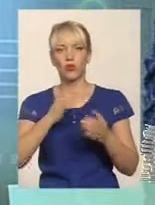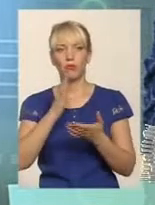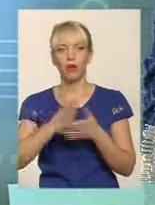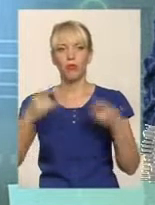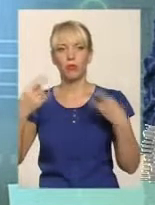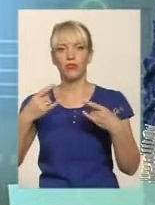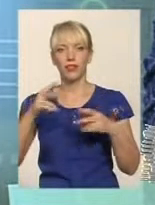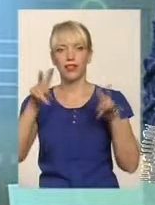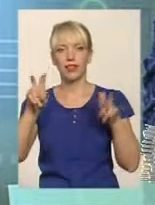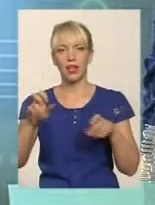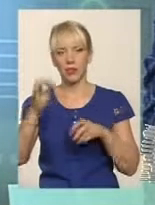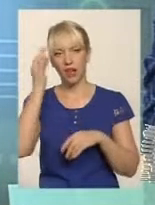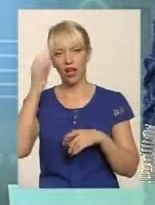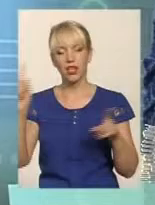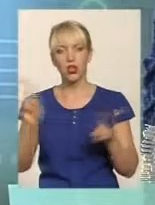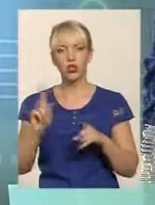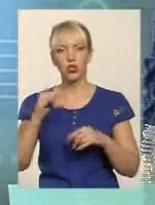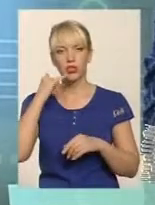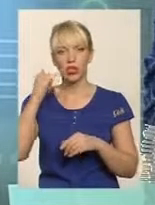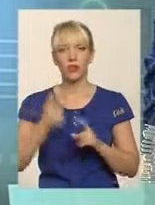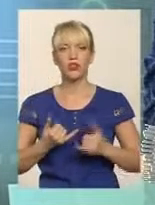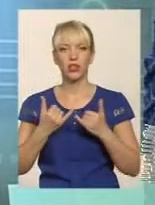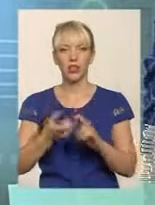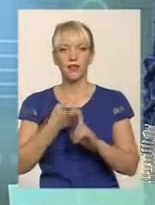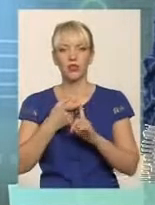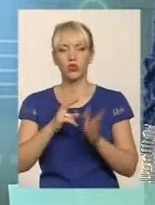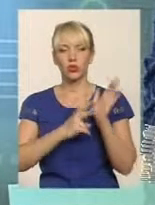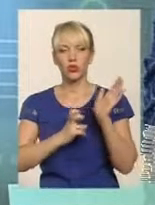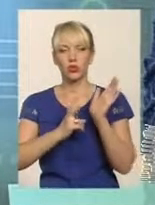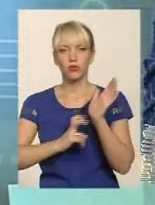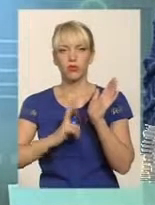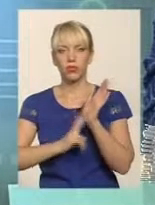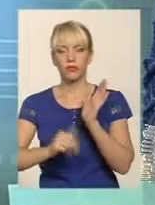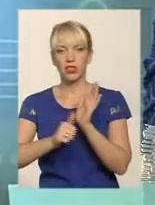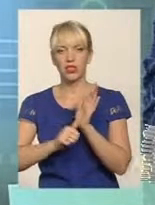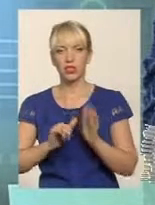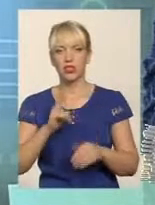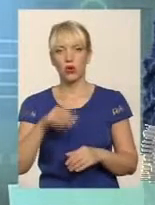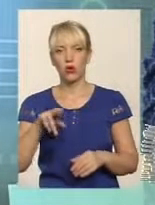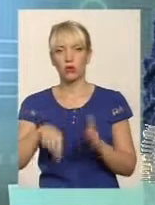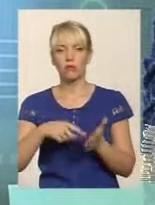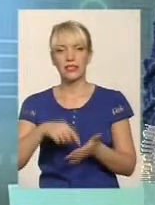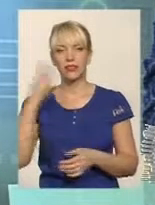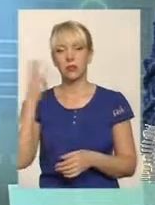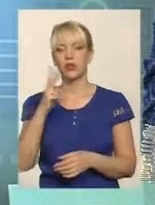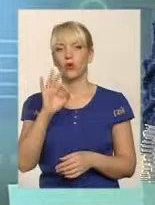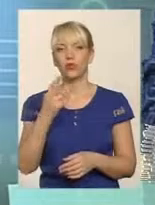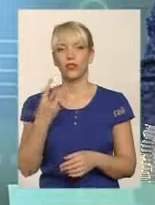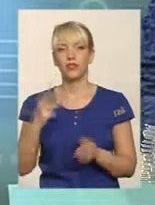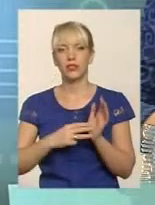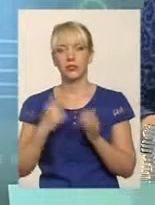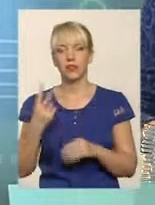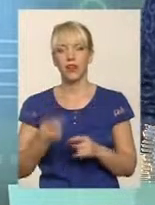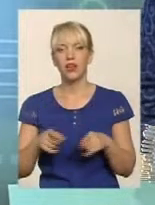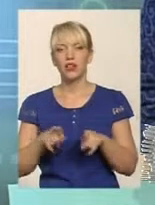ефірі теми. Нагадаю, що телефон для зв'язку «Незмінний» 700-776, код міста Хмельницького 0382.